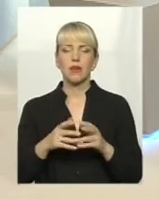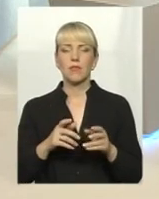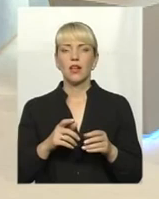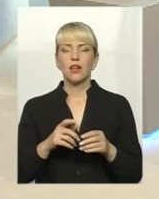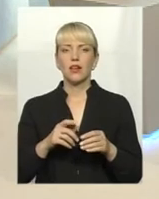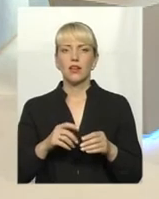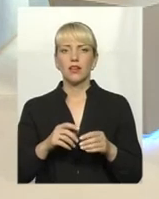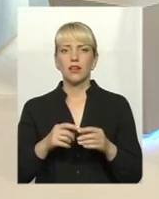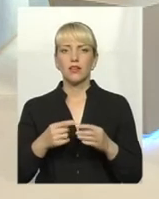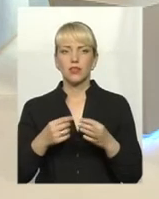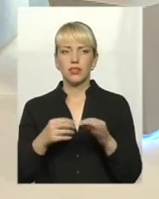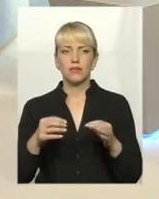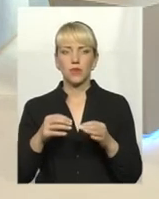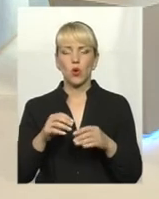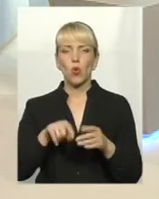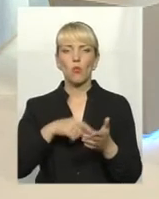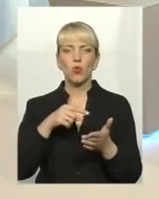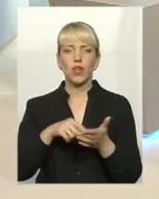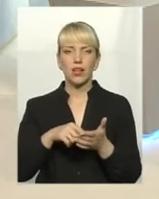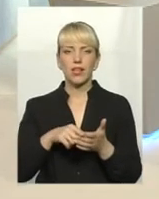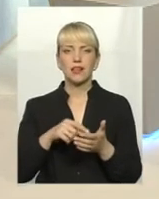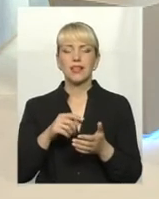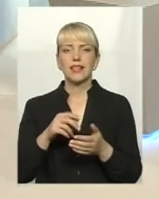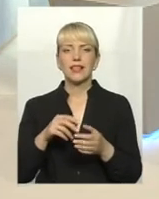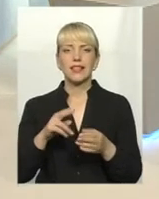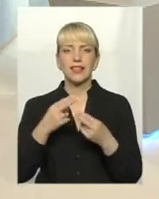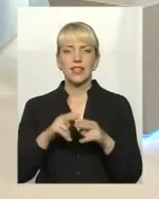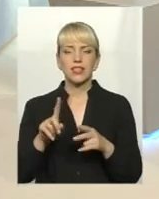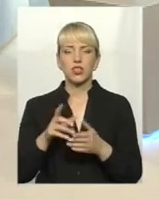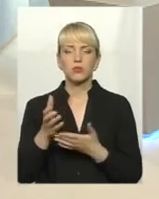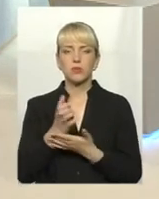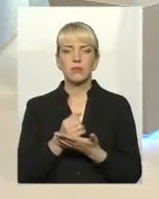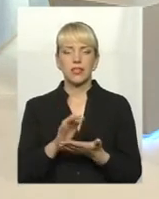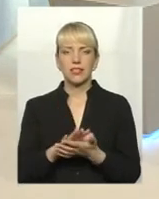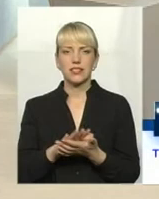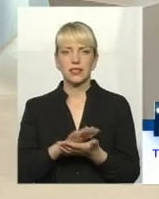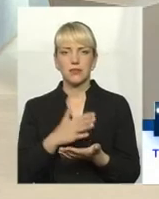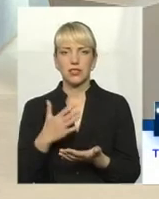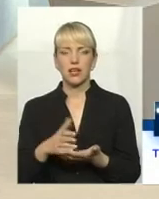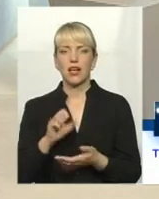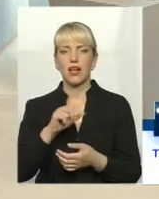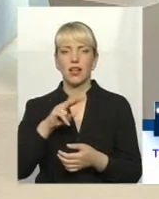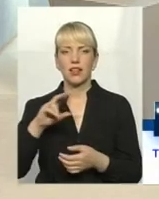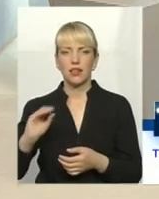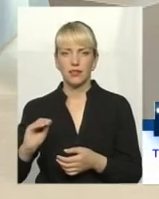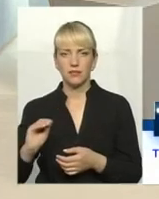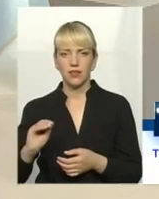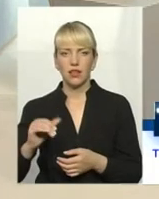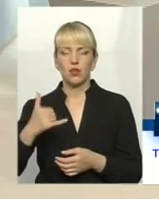щоб збирати побутові відходи, які накоплюються у людей. Але все равно, я кажу, в нас